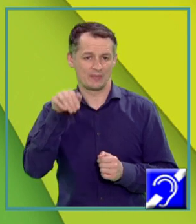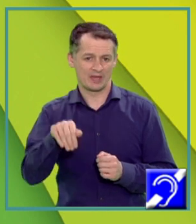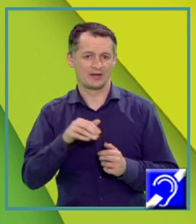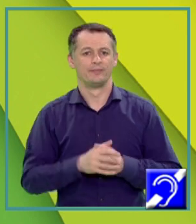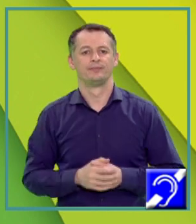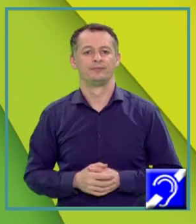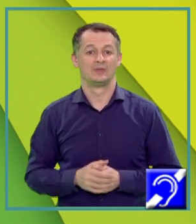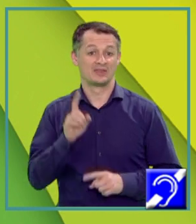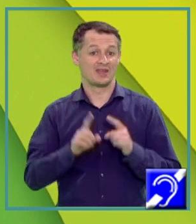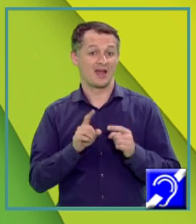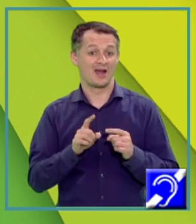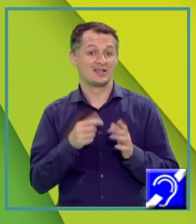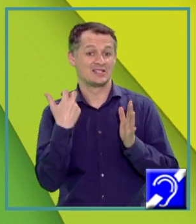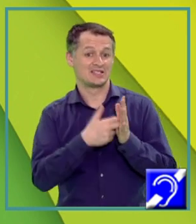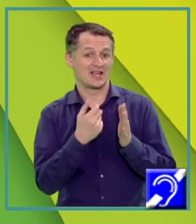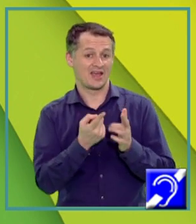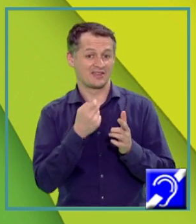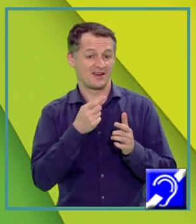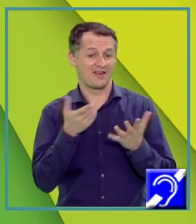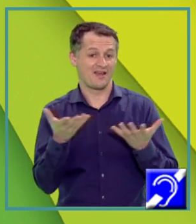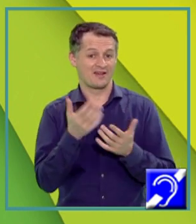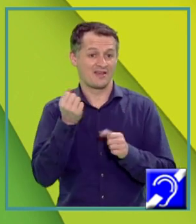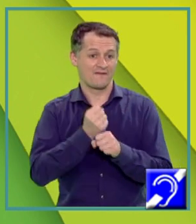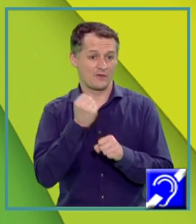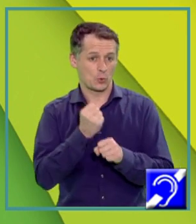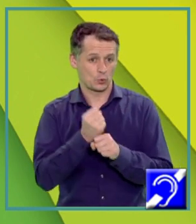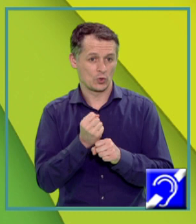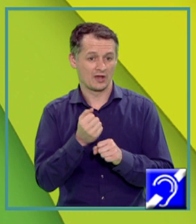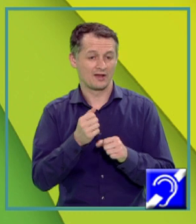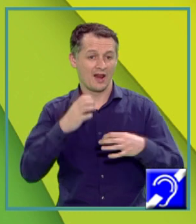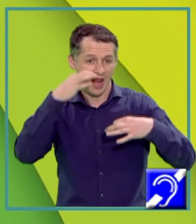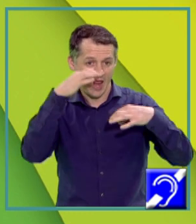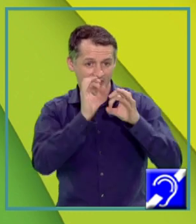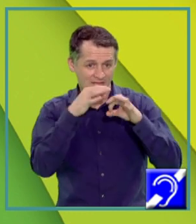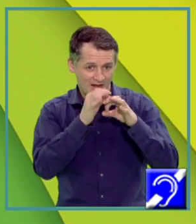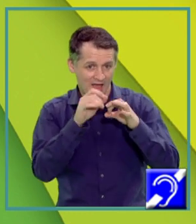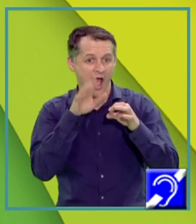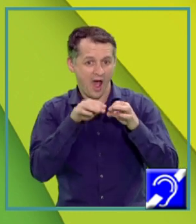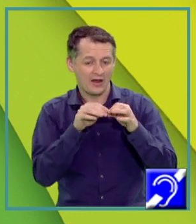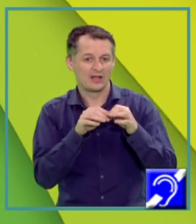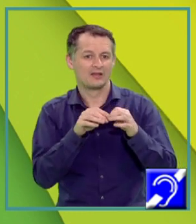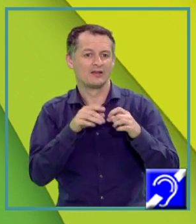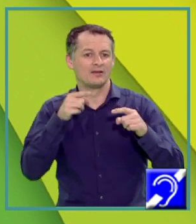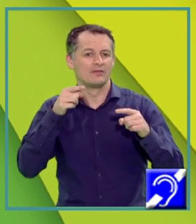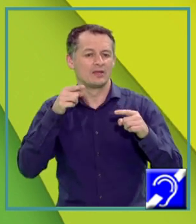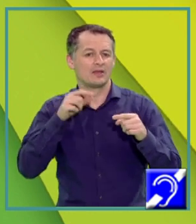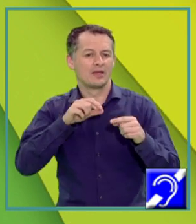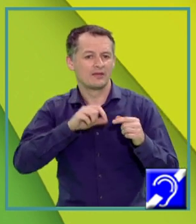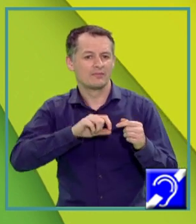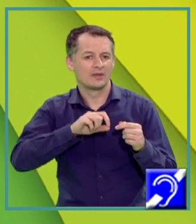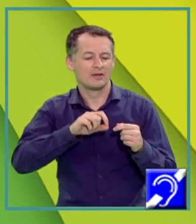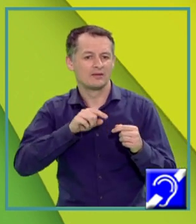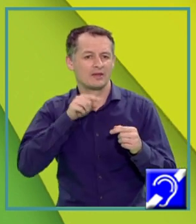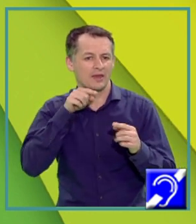Dacă sticla din care este confecționată lentila are indice de refracție NV